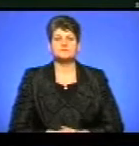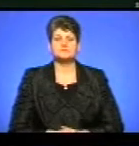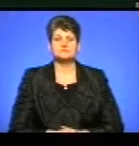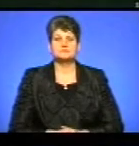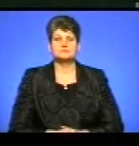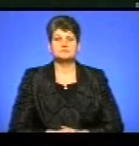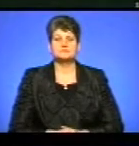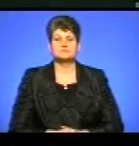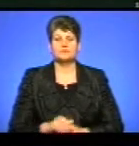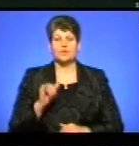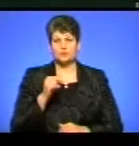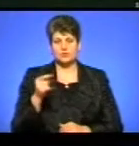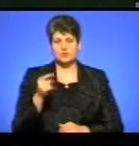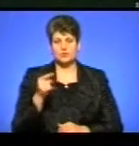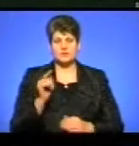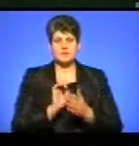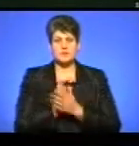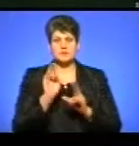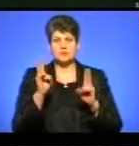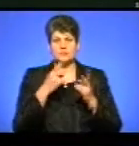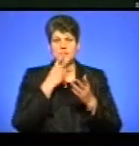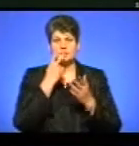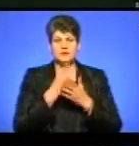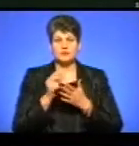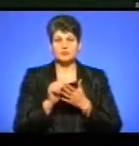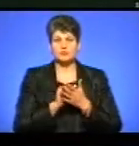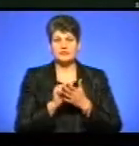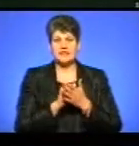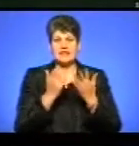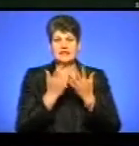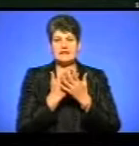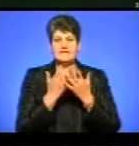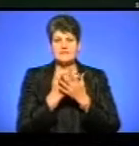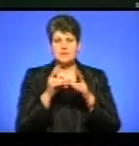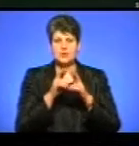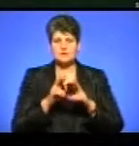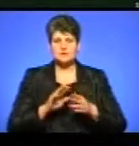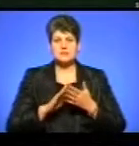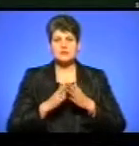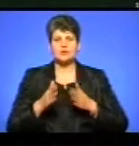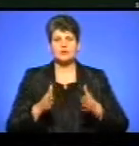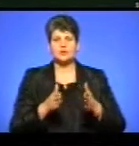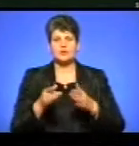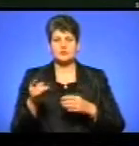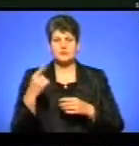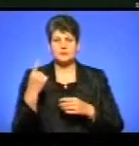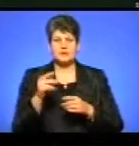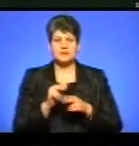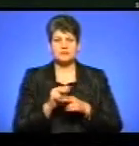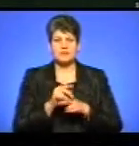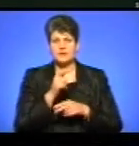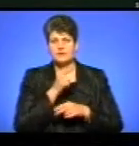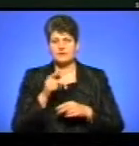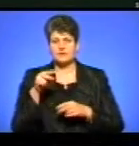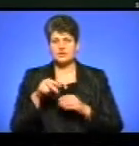У Тернопільському прес-клубі репрезентували документальний фільм розслідування про стан доріг Тернопільщини, який ремонтували впродовж